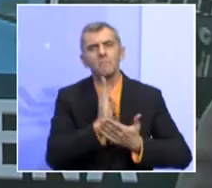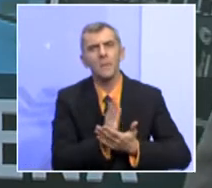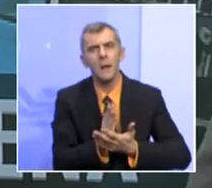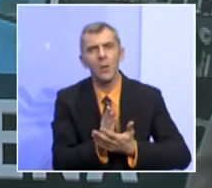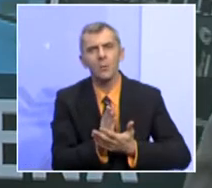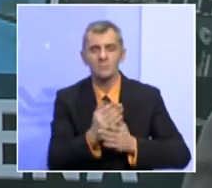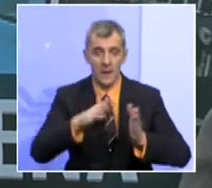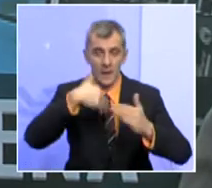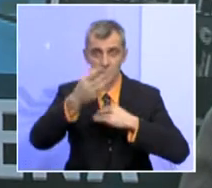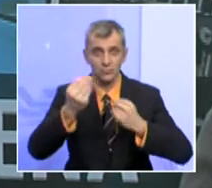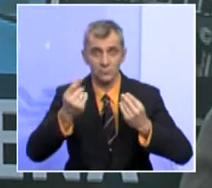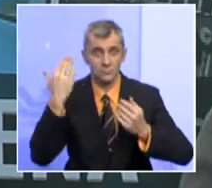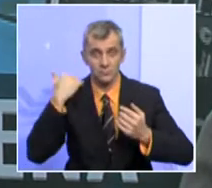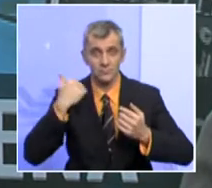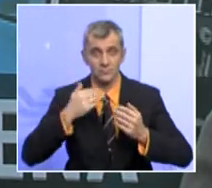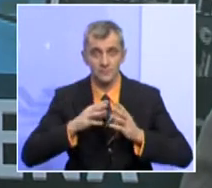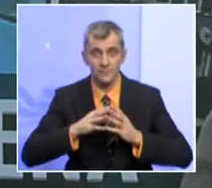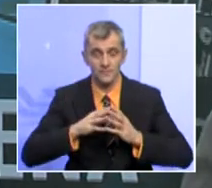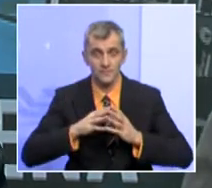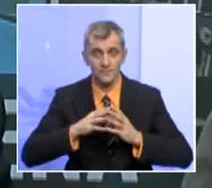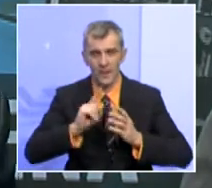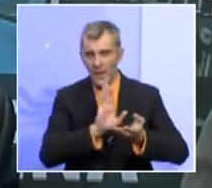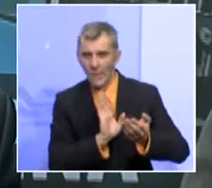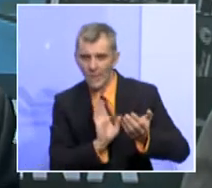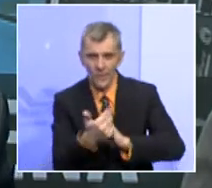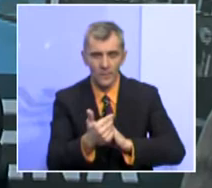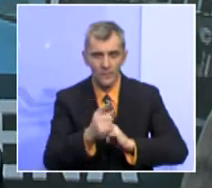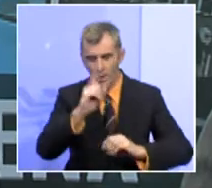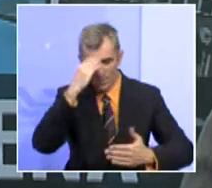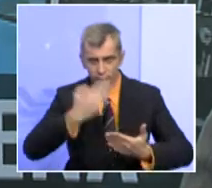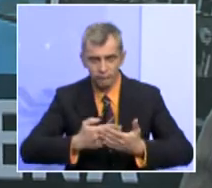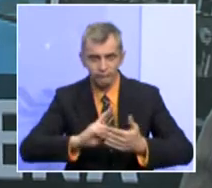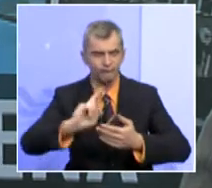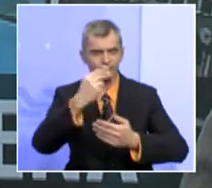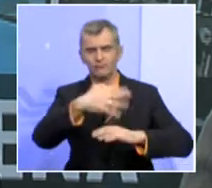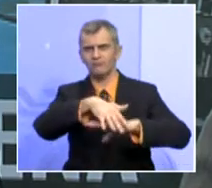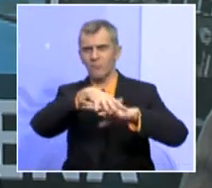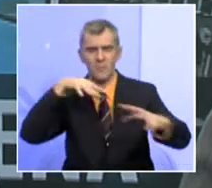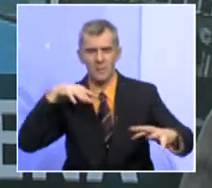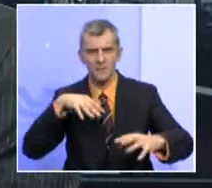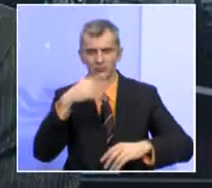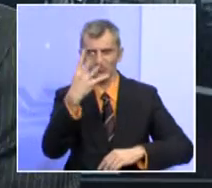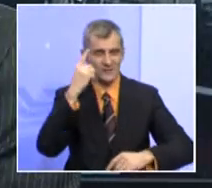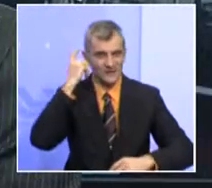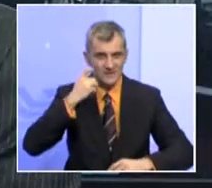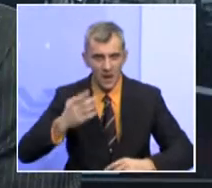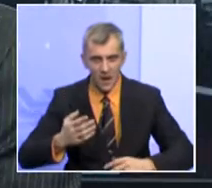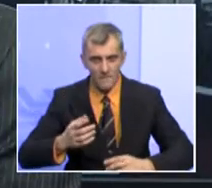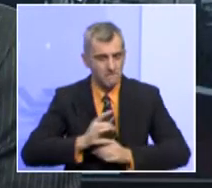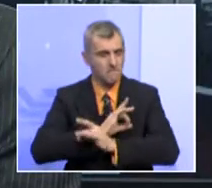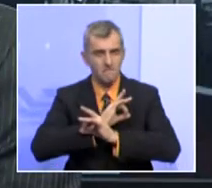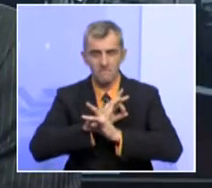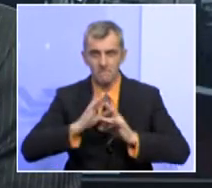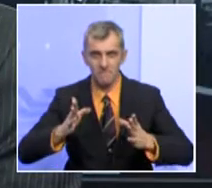je tada nakon što je onakvim ilegalnim ili nelegalnim sazivanjem parlamenta od strane četiri stranke bez